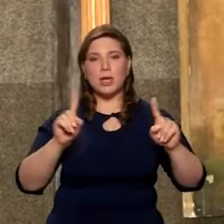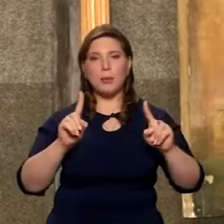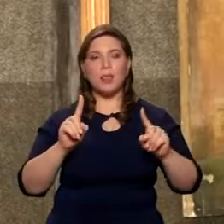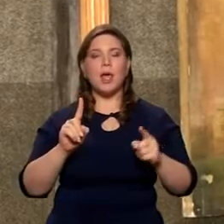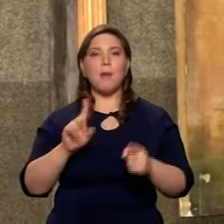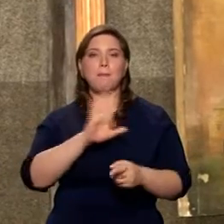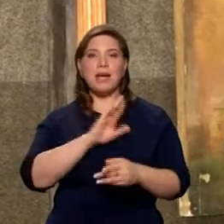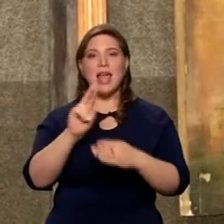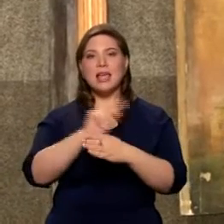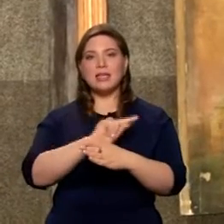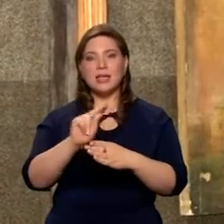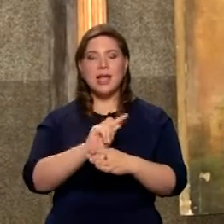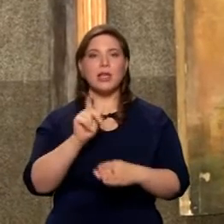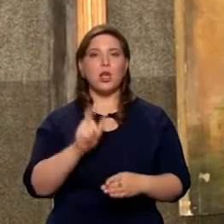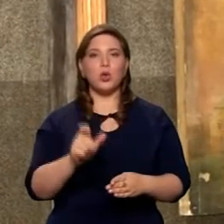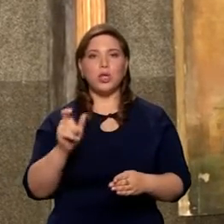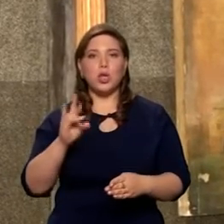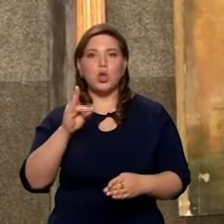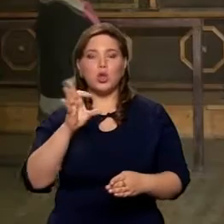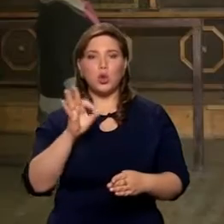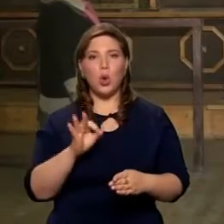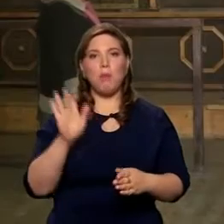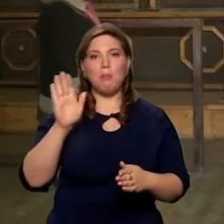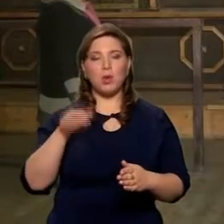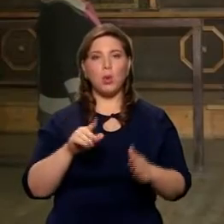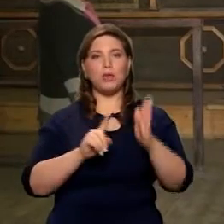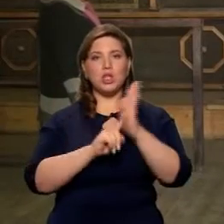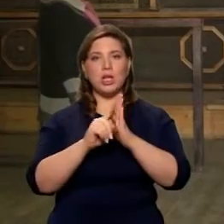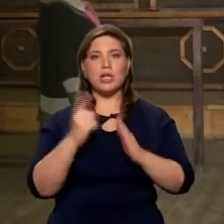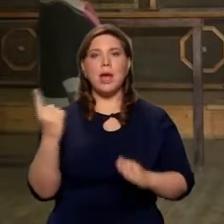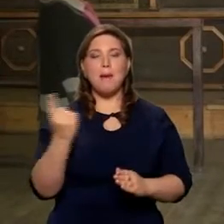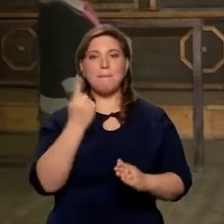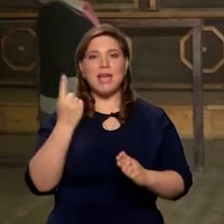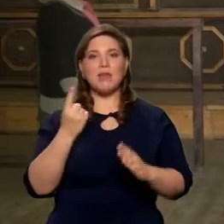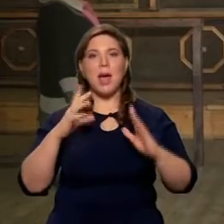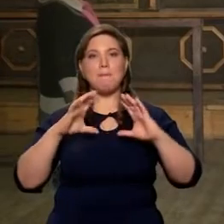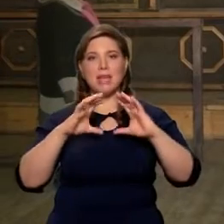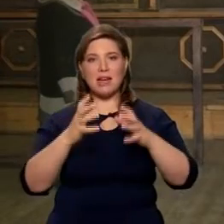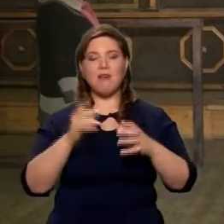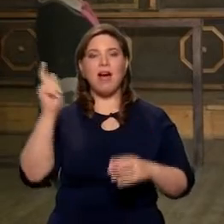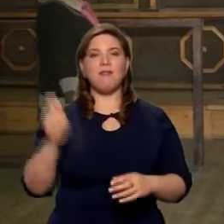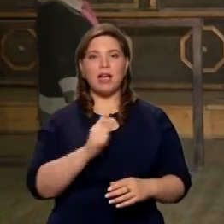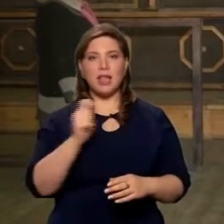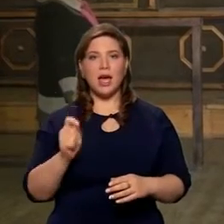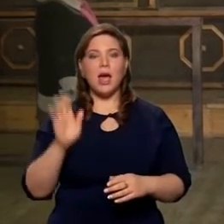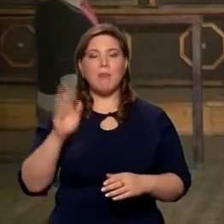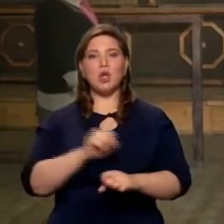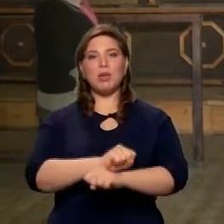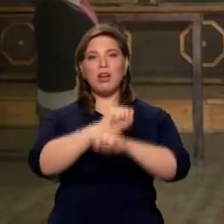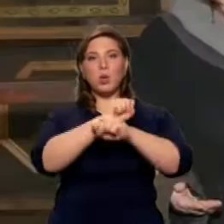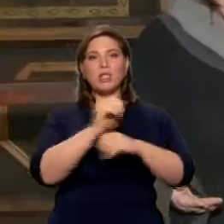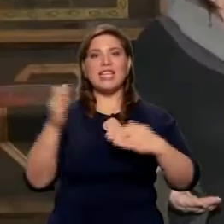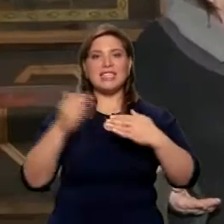Факты исцеления были зафиксированы. Но потом Первая мировая война, потом революция, потом закрытие